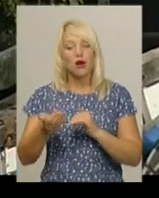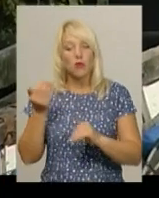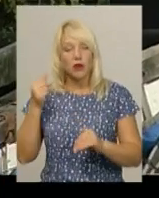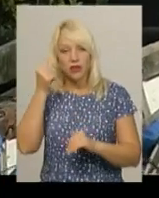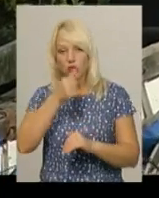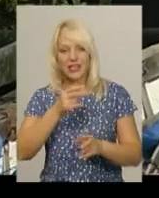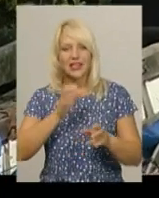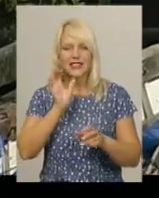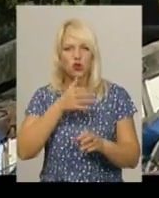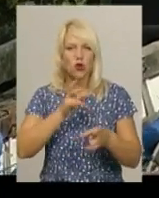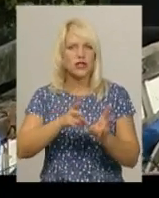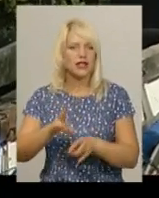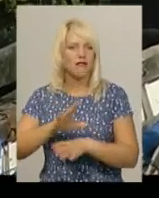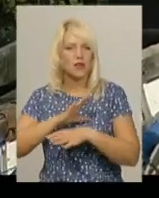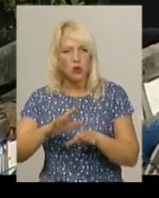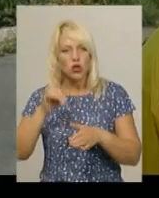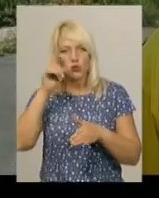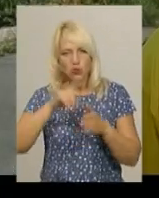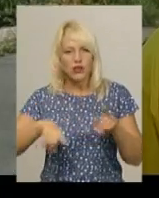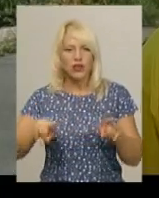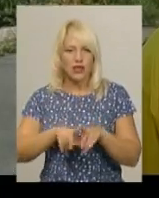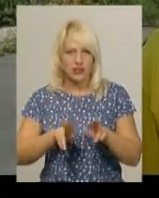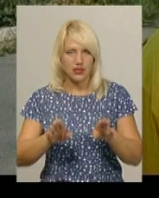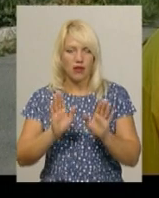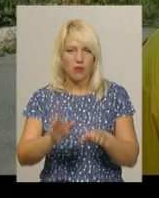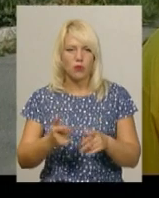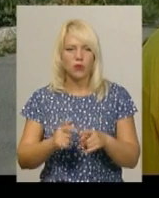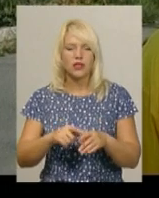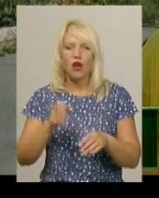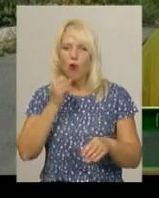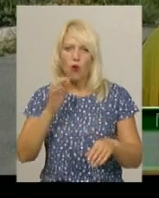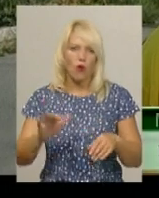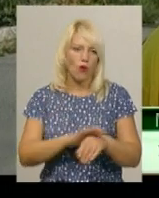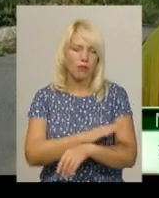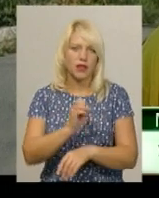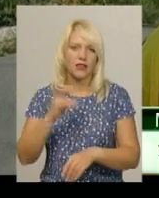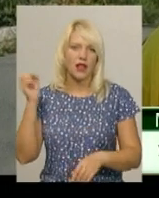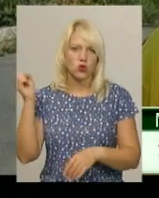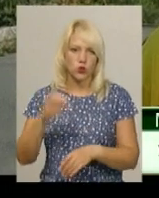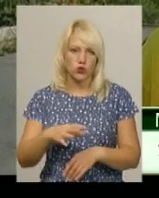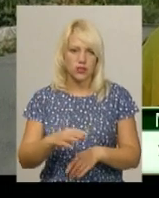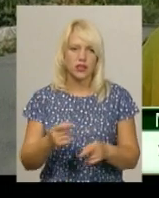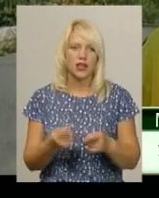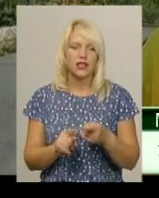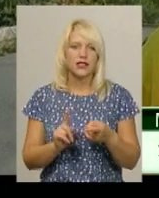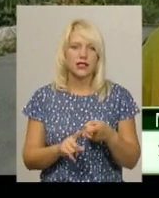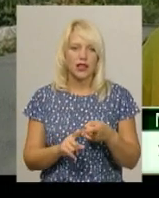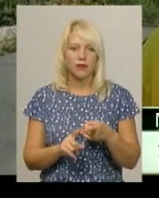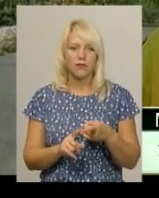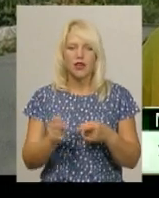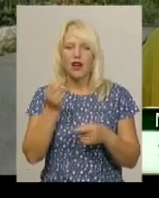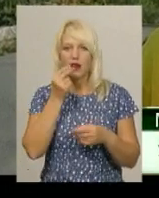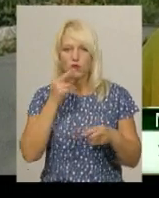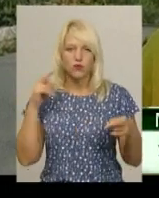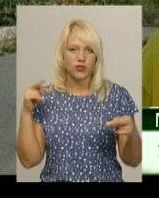не було. Сподівається, так буде і цього разу. Це опіки на сонці, це харчові